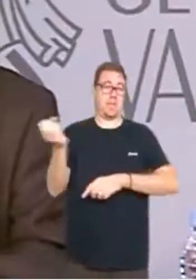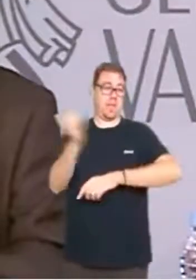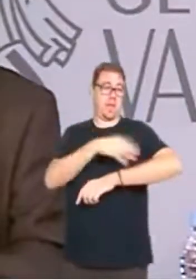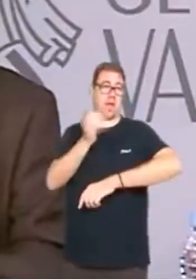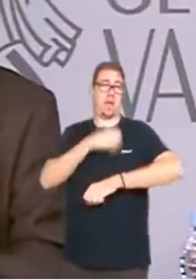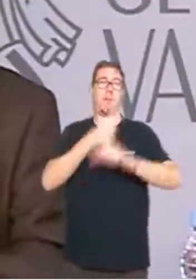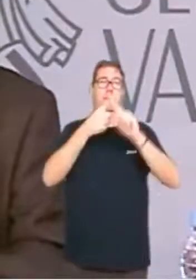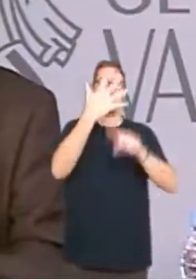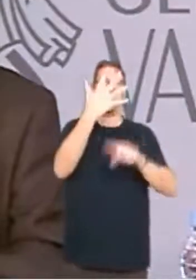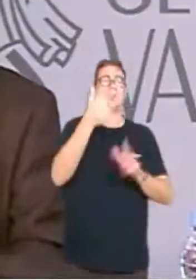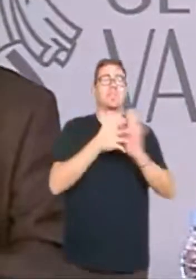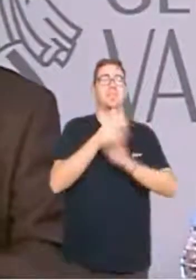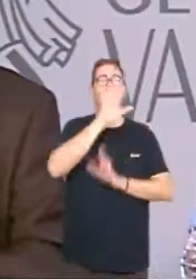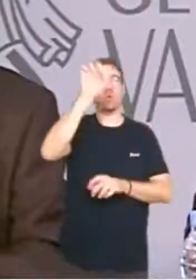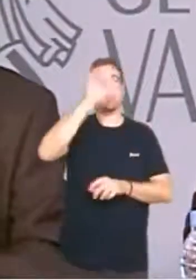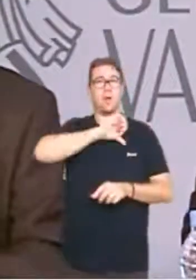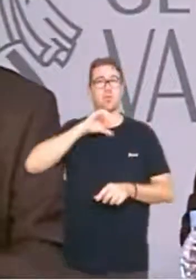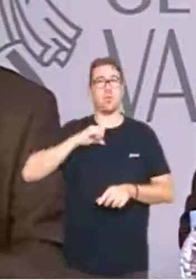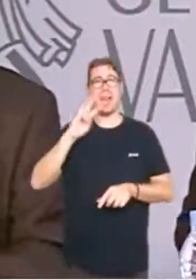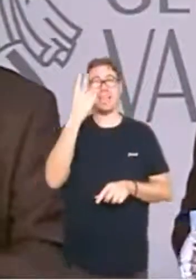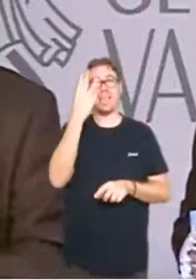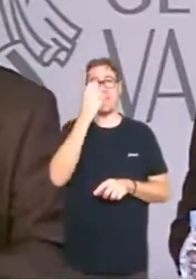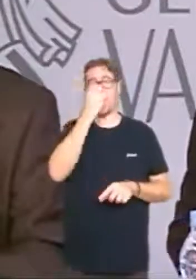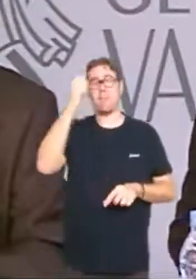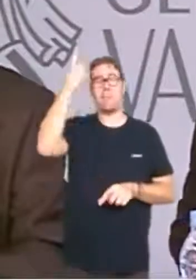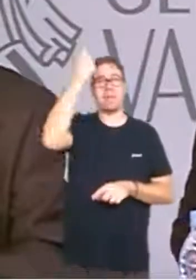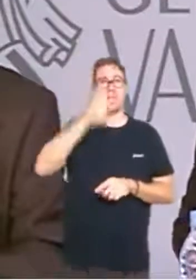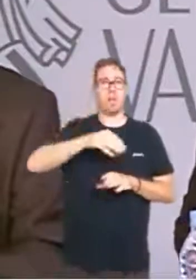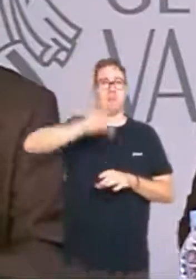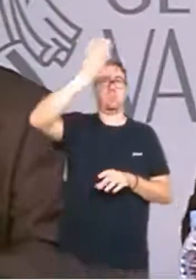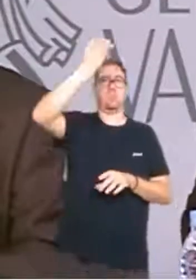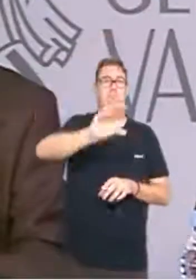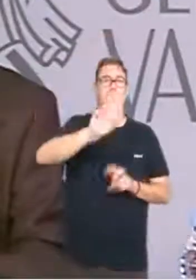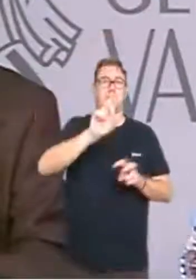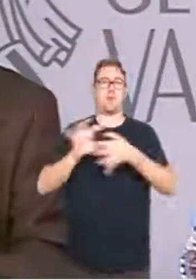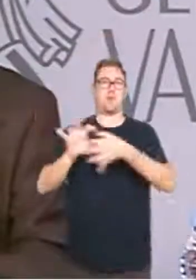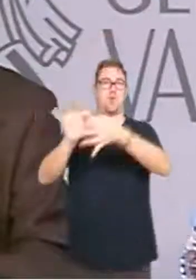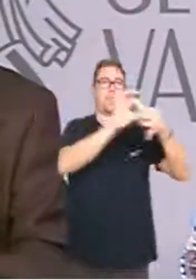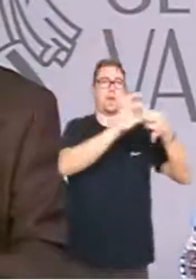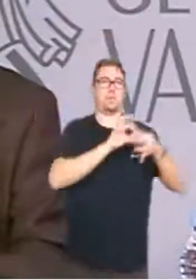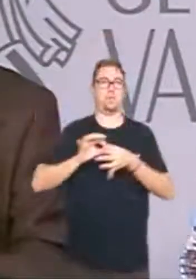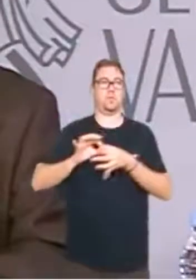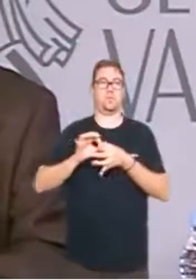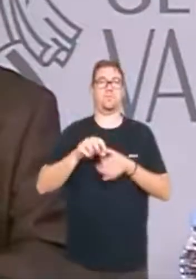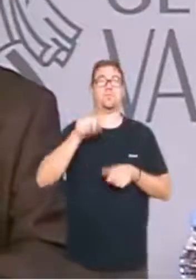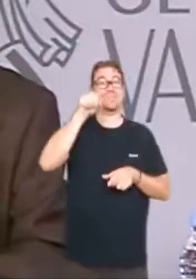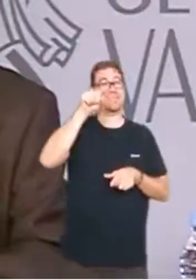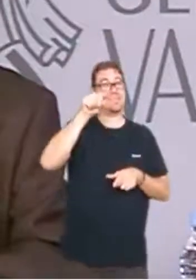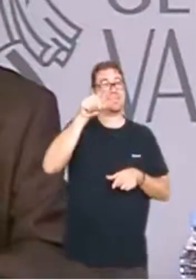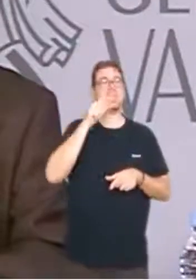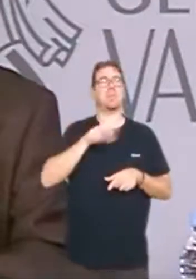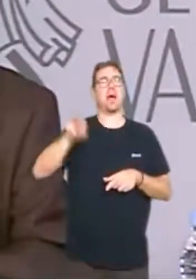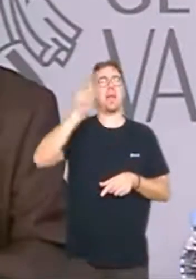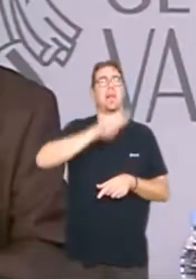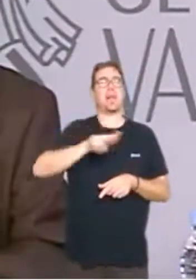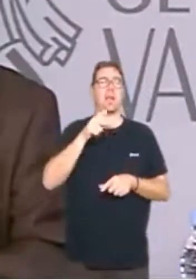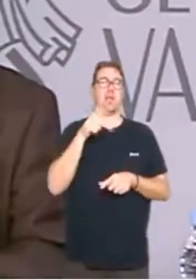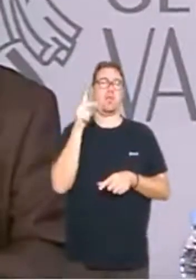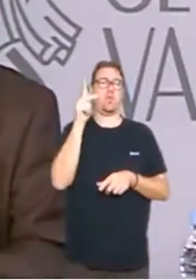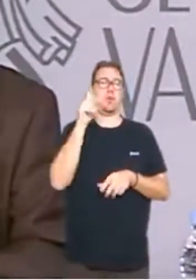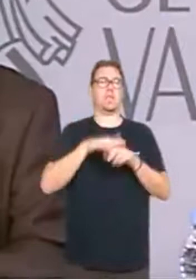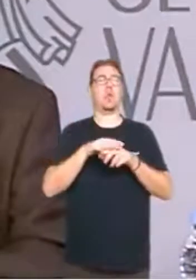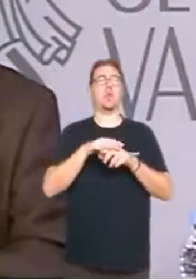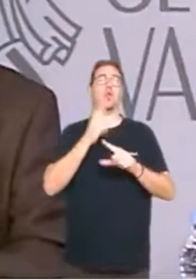tercera comunitat que més destina en Espanya a cooperació. Eix segon, regeneració democràtica i lluita contra la